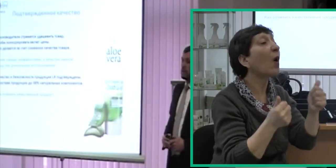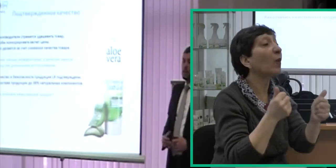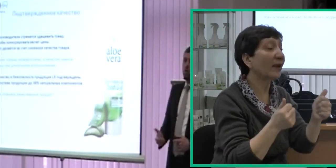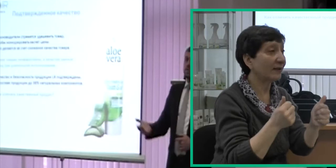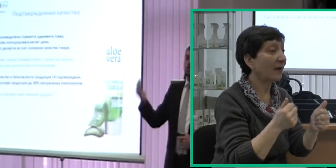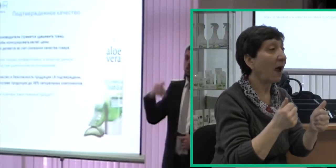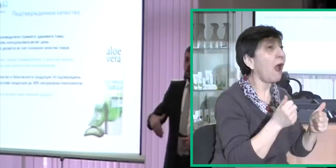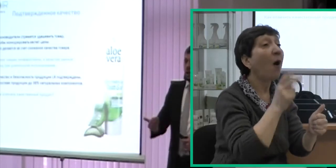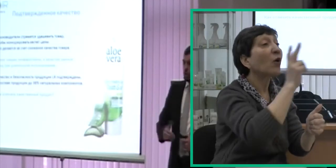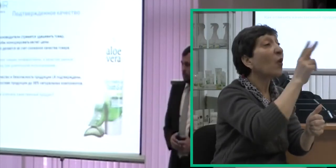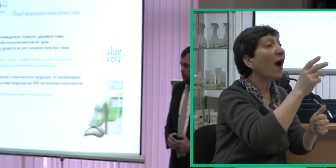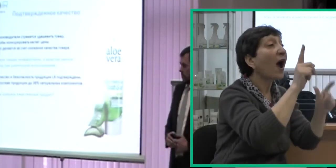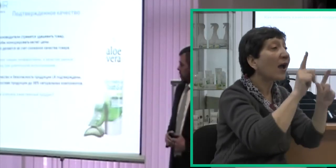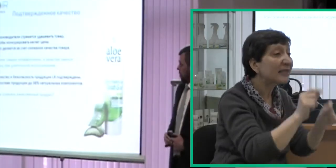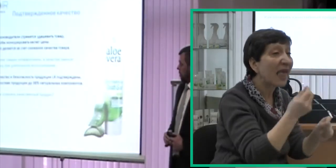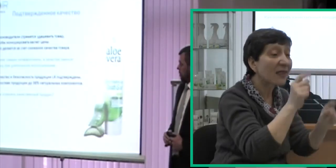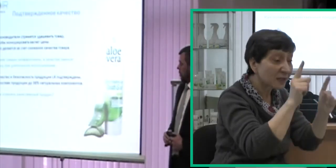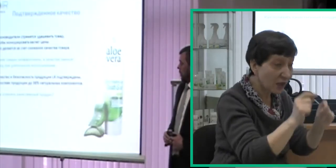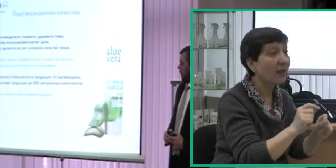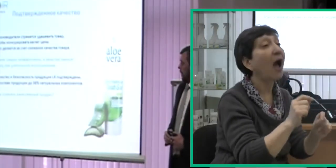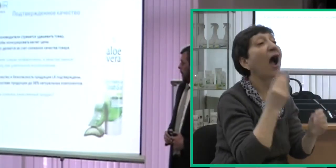Это делается за счет снижения качества.